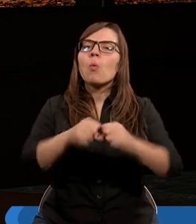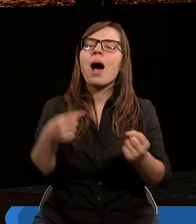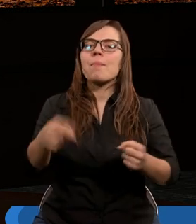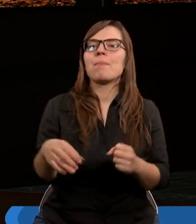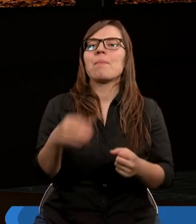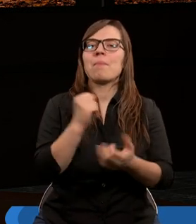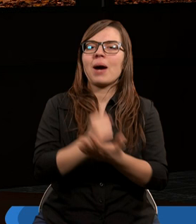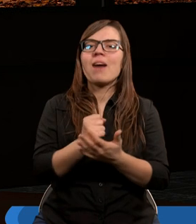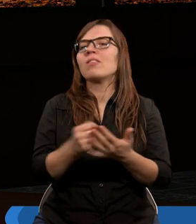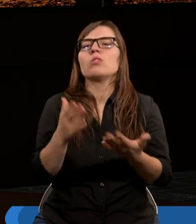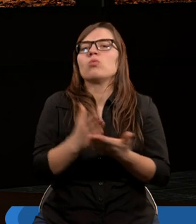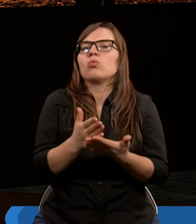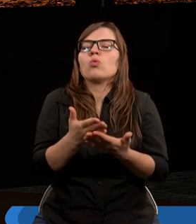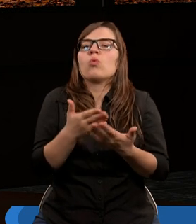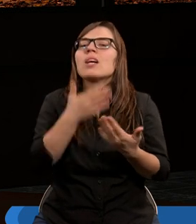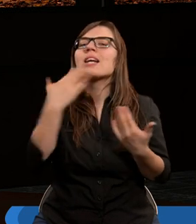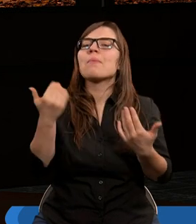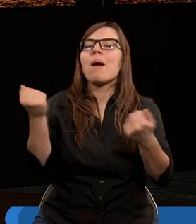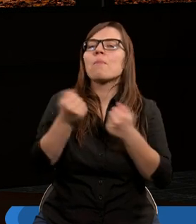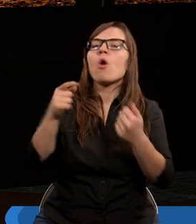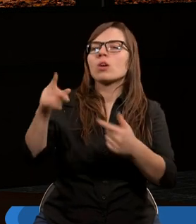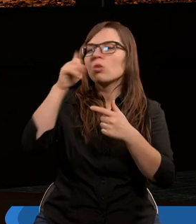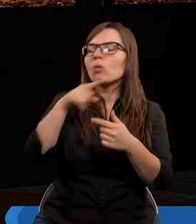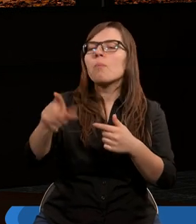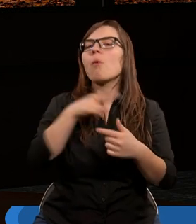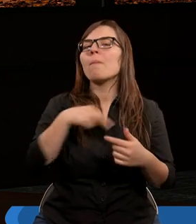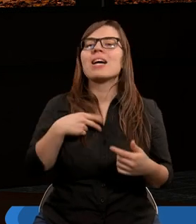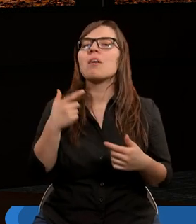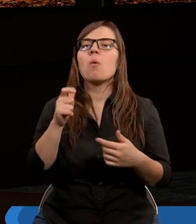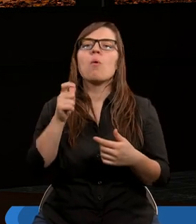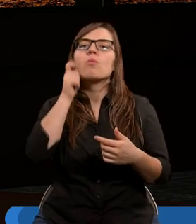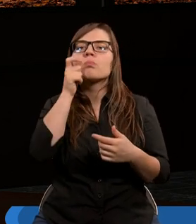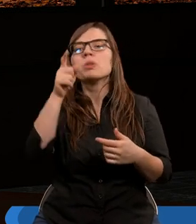prawo, no wtedy nie ma nad nami mocy, no bo go nie przystępujemy.